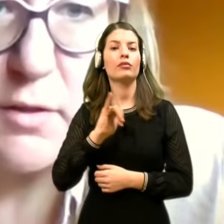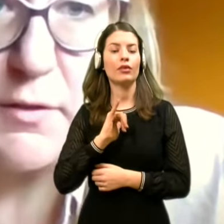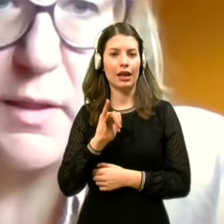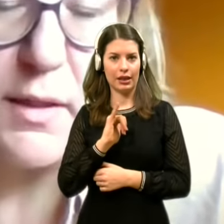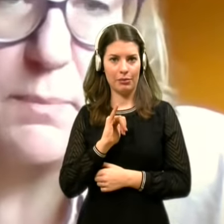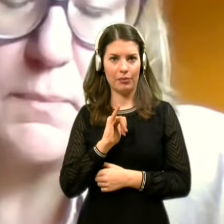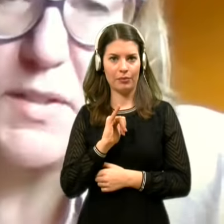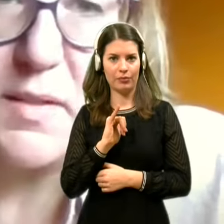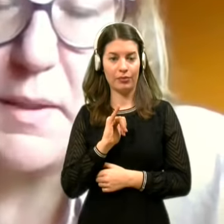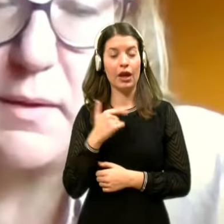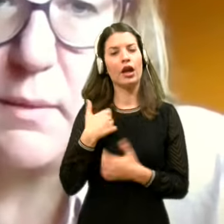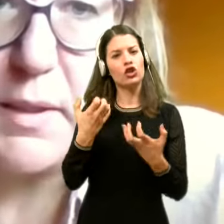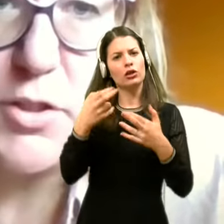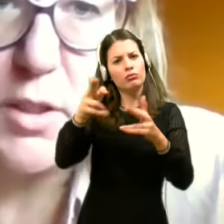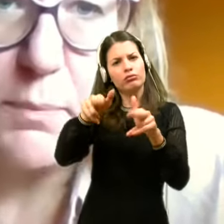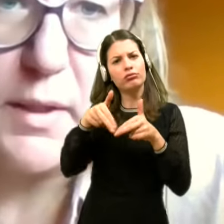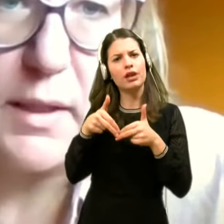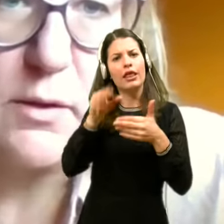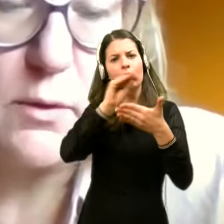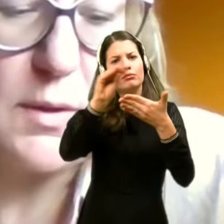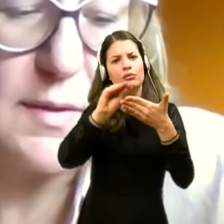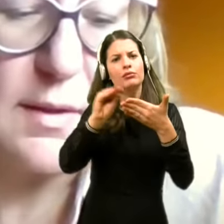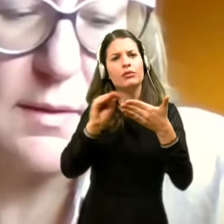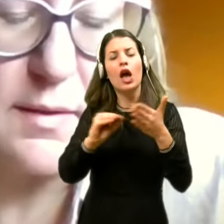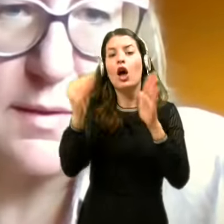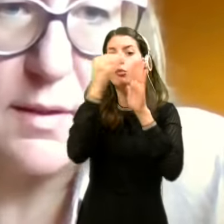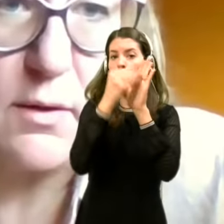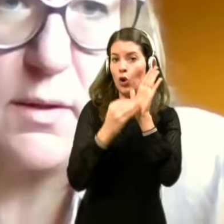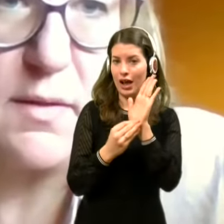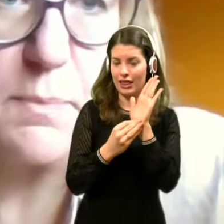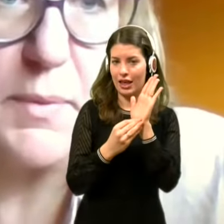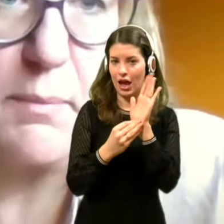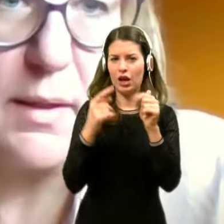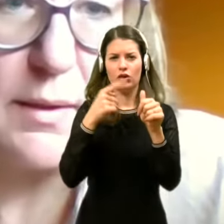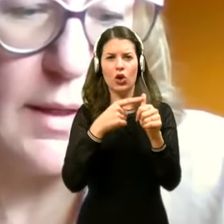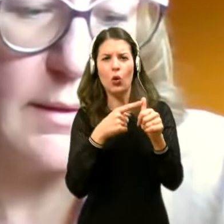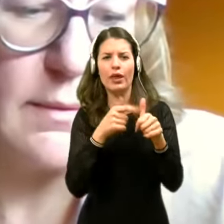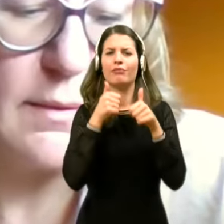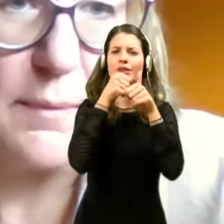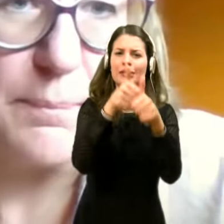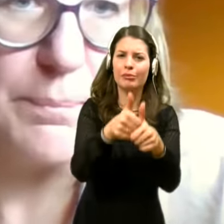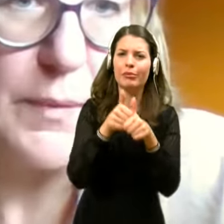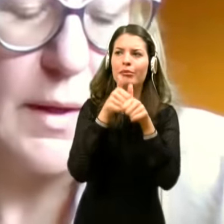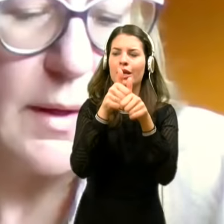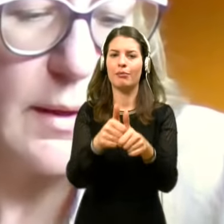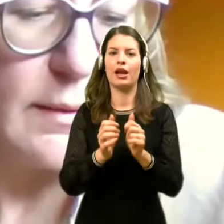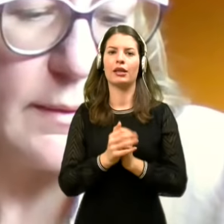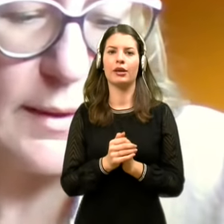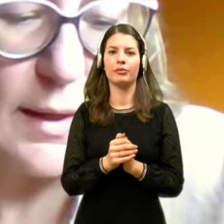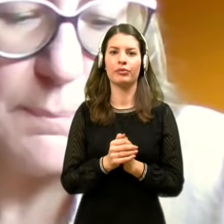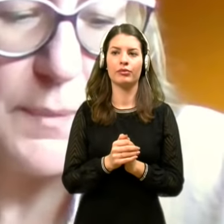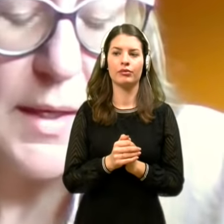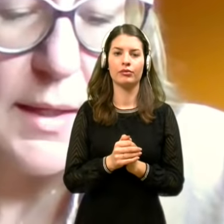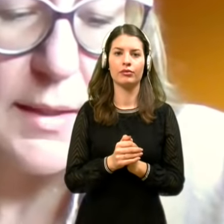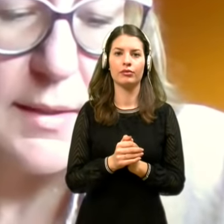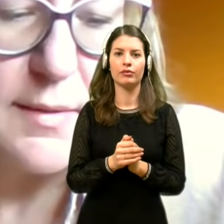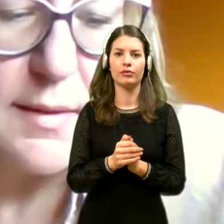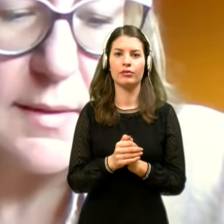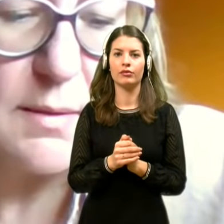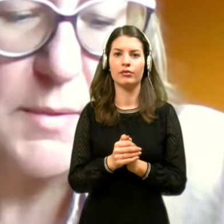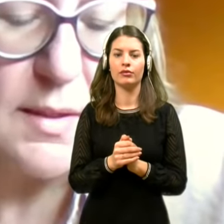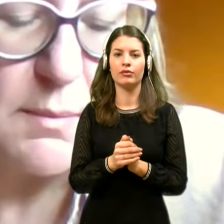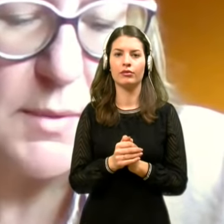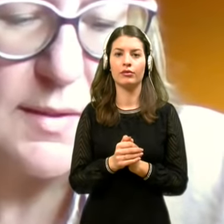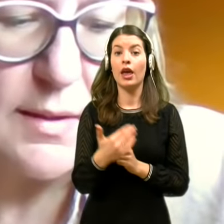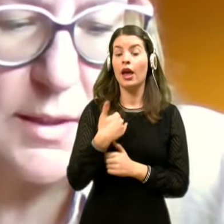sledeče, vrnila bi se spet tabeleženje podatkov na statistiko, na spremljanje tega. in